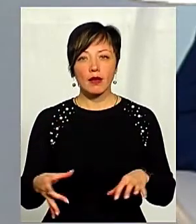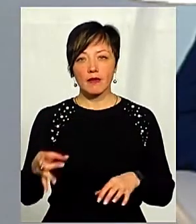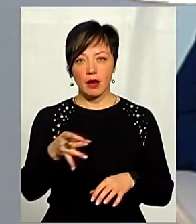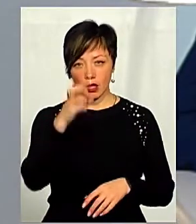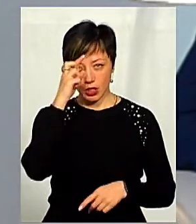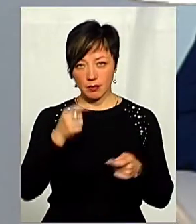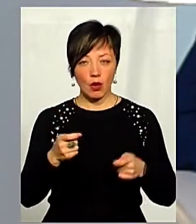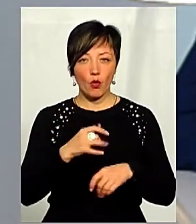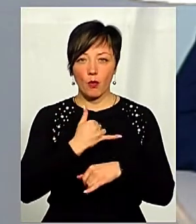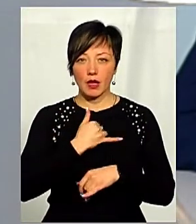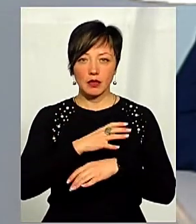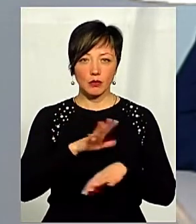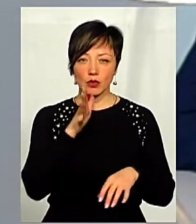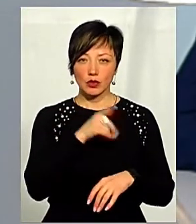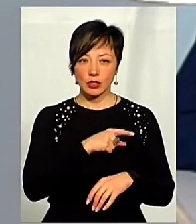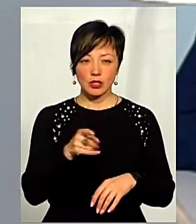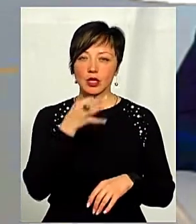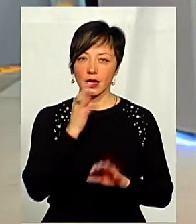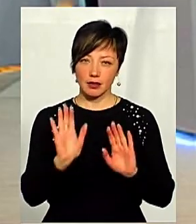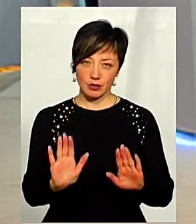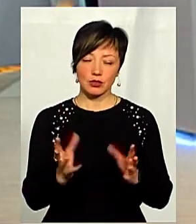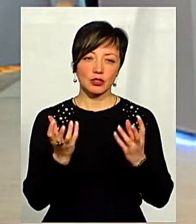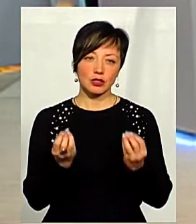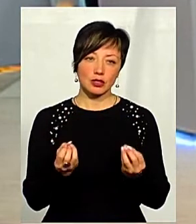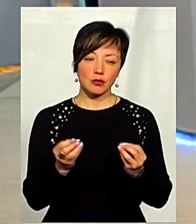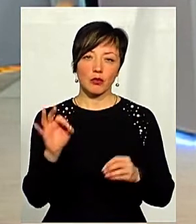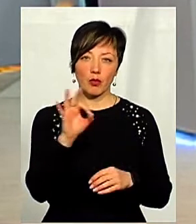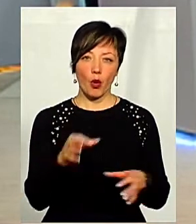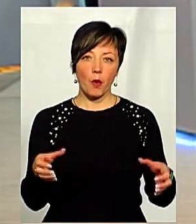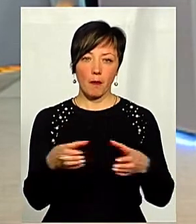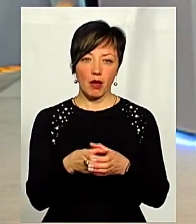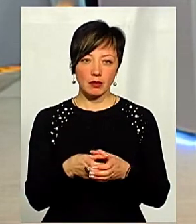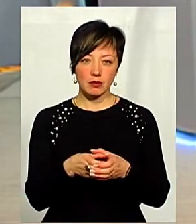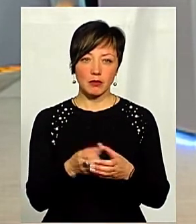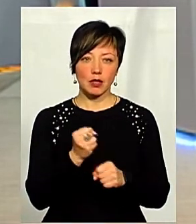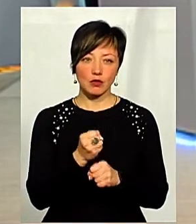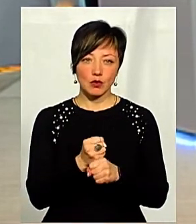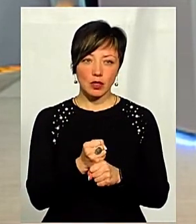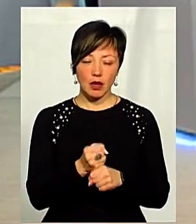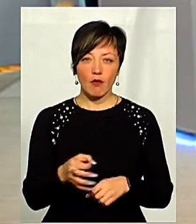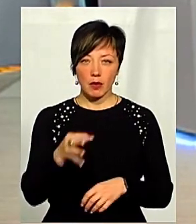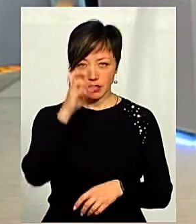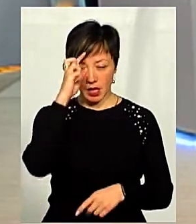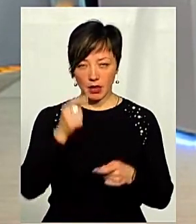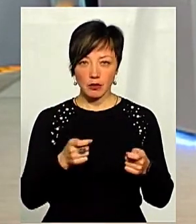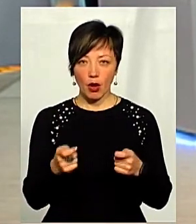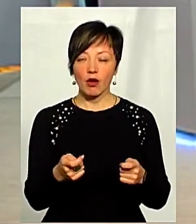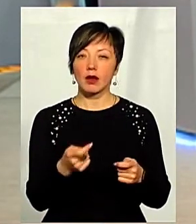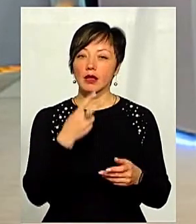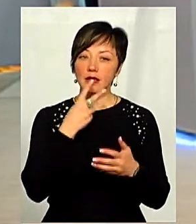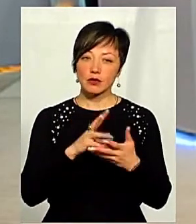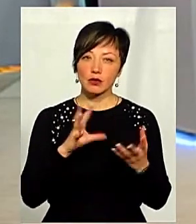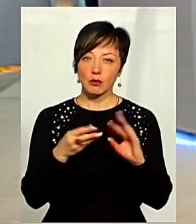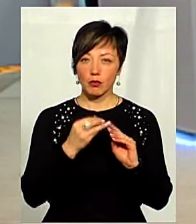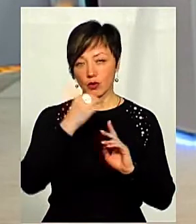адміністрацій, в мене ще не було часу попрацювати. Це ще рано. Я так думаю, що йшлося якраз про команду, з якою ви працюєте в обласній адміністрації. Виходячи з